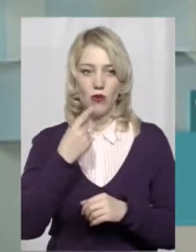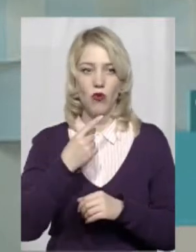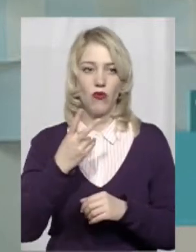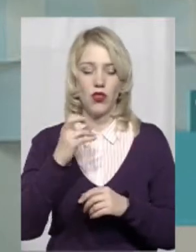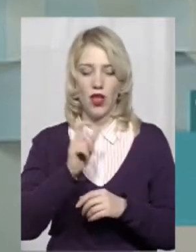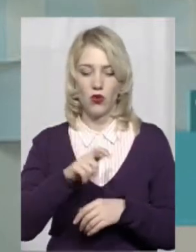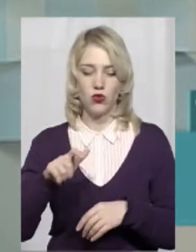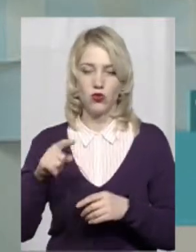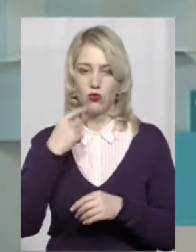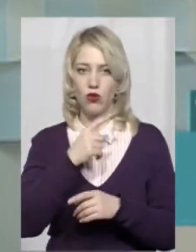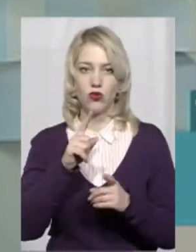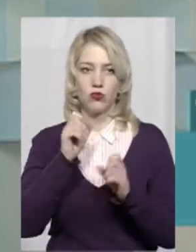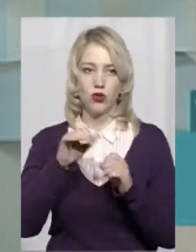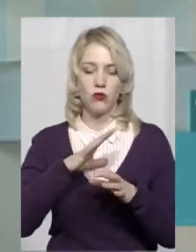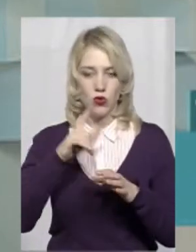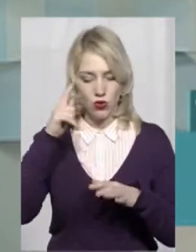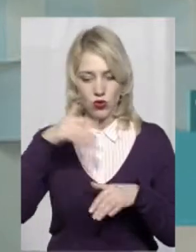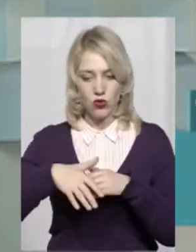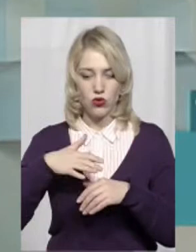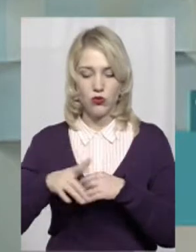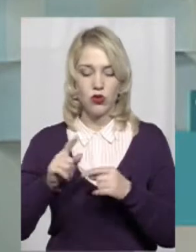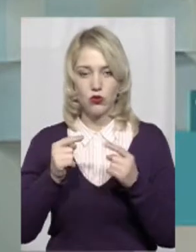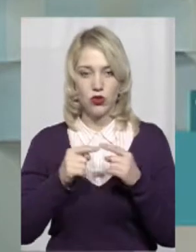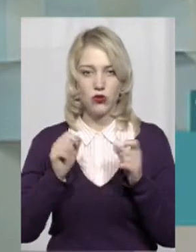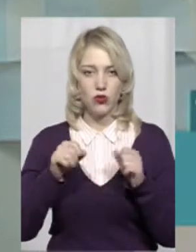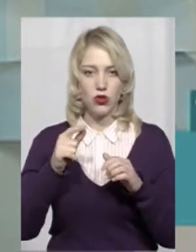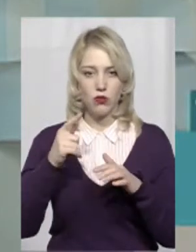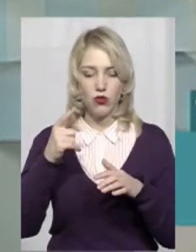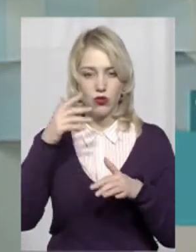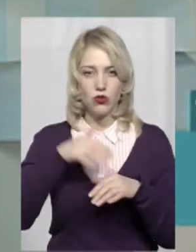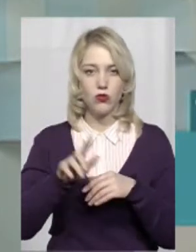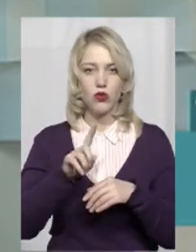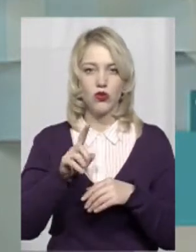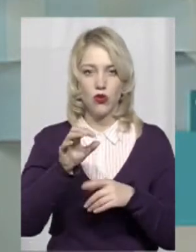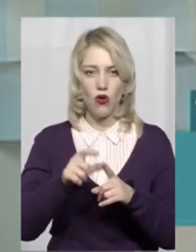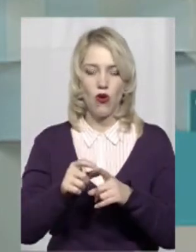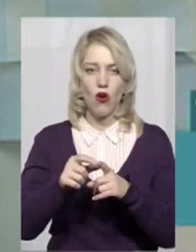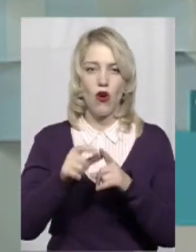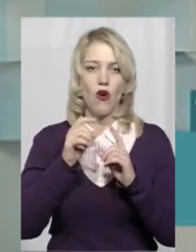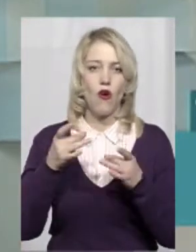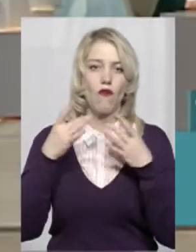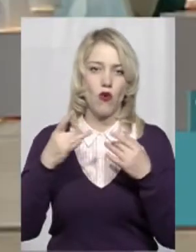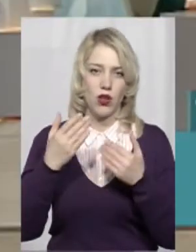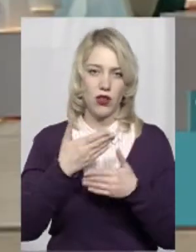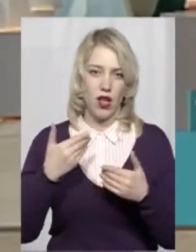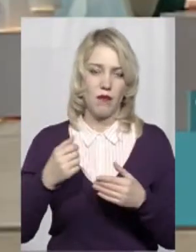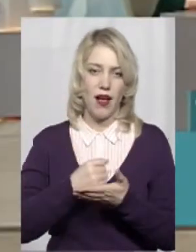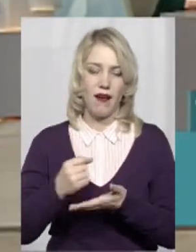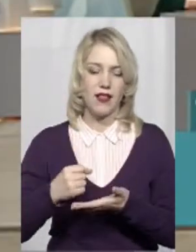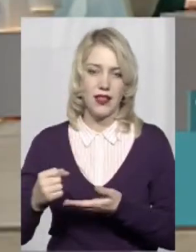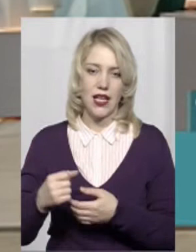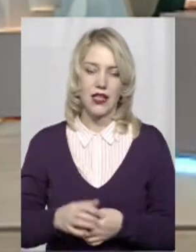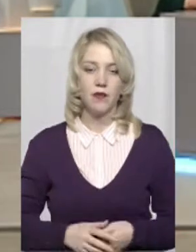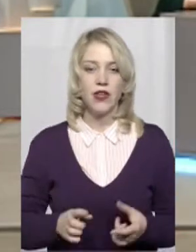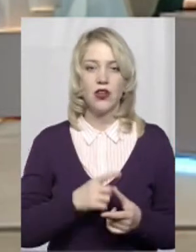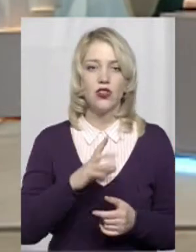людську, щоб було зрозуміло, щоб можна було якось чітко відслідкувати, що саме каже нам той чи інший кандидат. Не було якихось